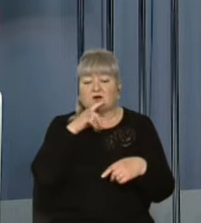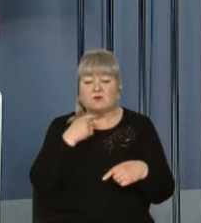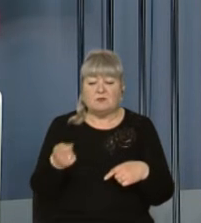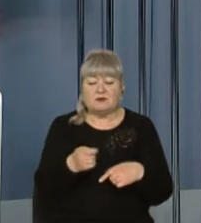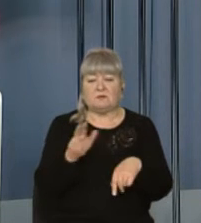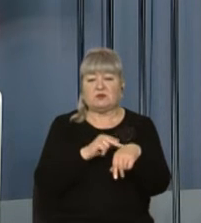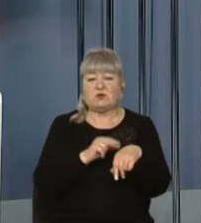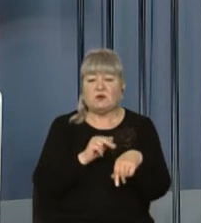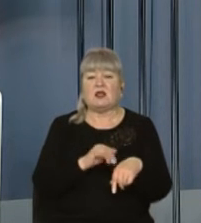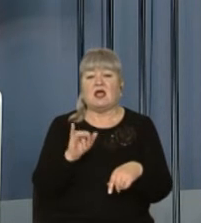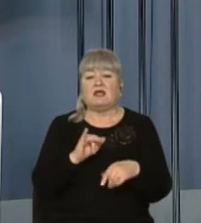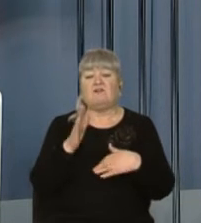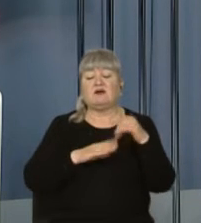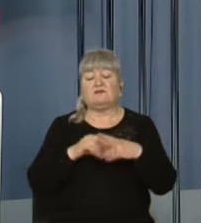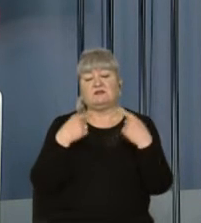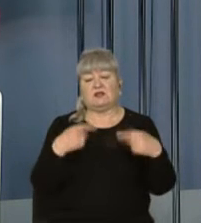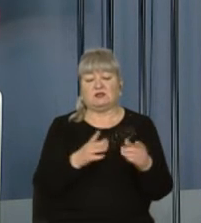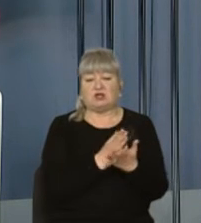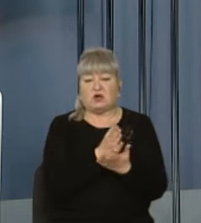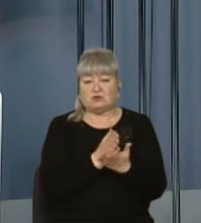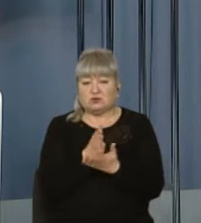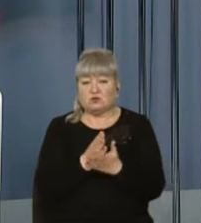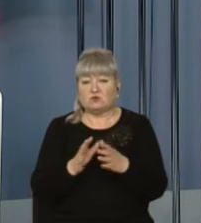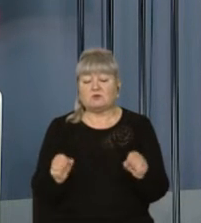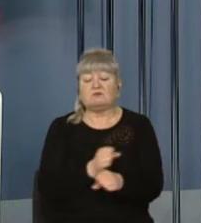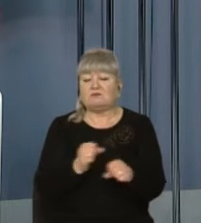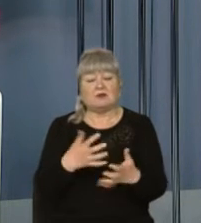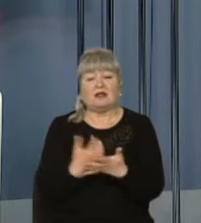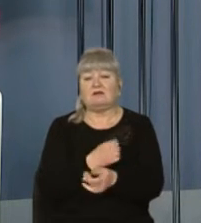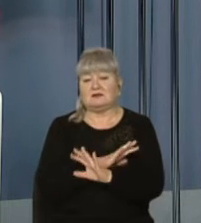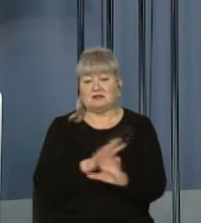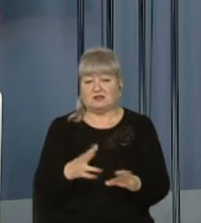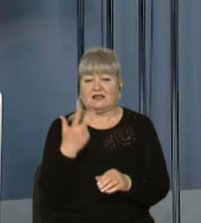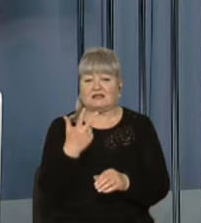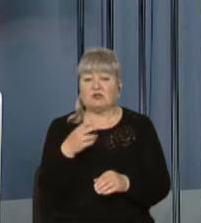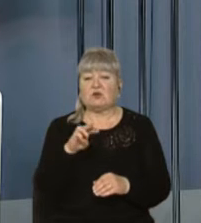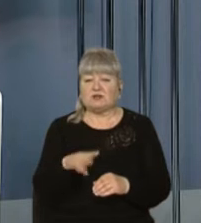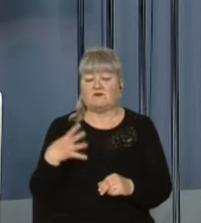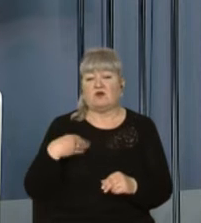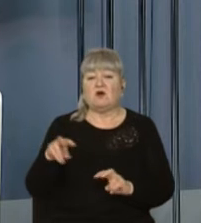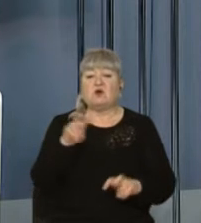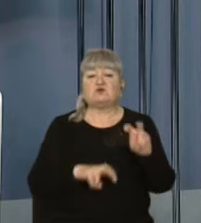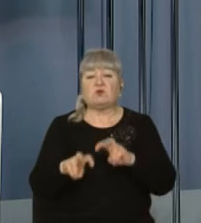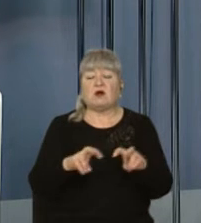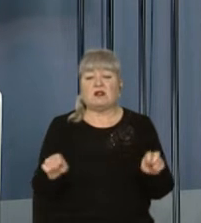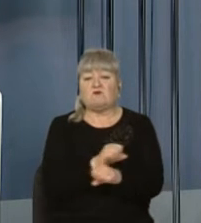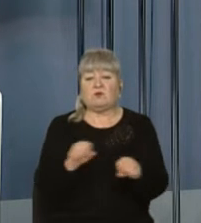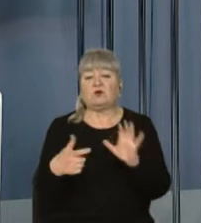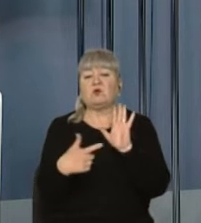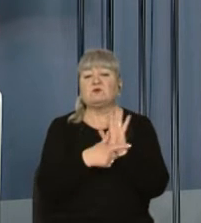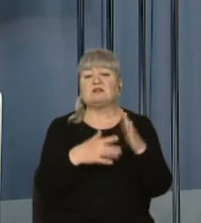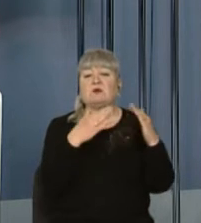поліцейські та фахівці інших служб. Вибухівки не знайшли. Нагадаю, 3 травня у Львові шукали вибухівку у семи